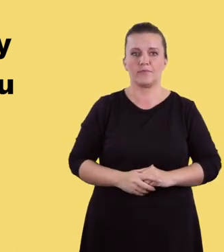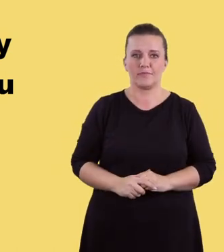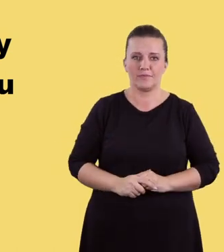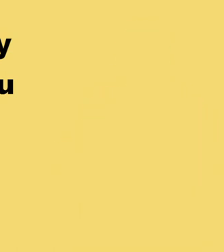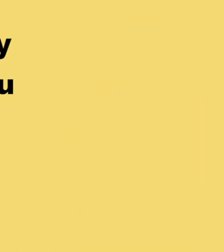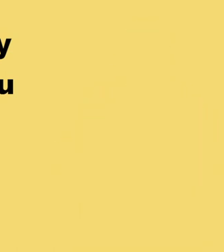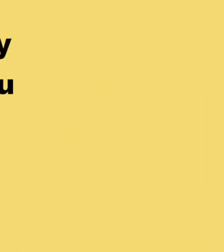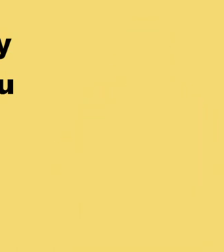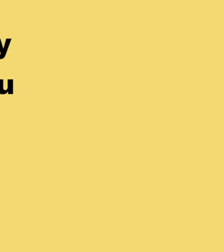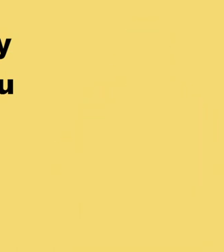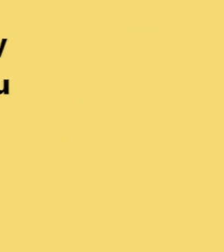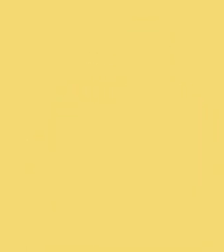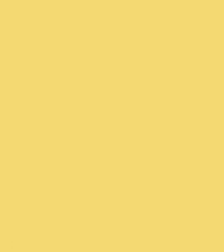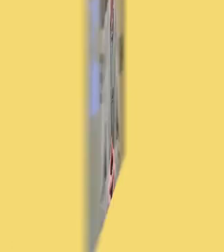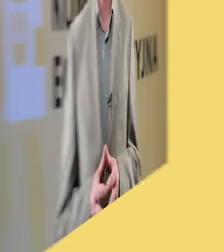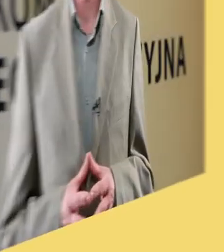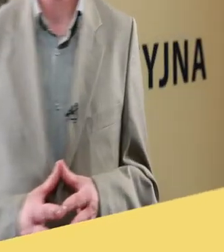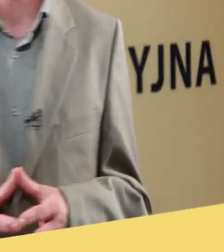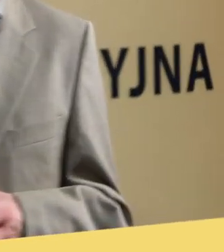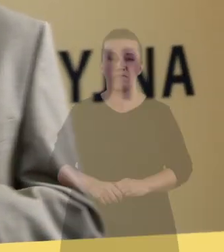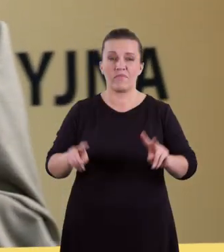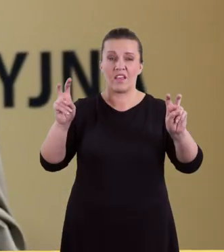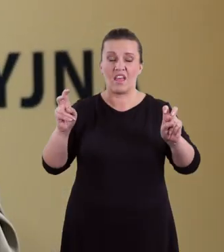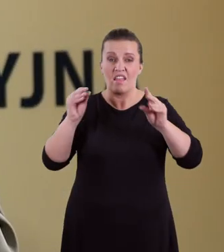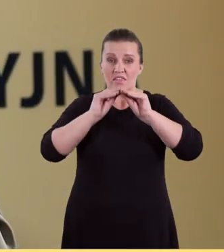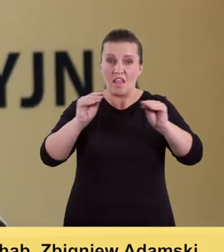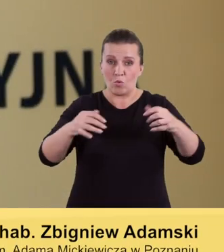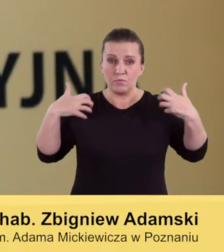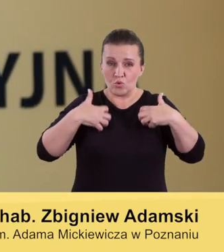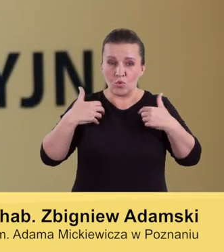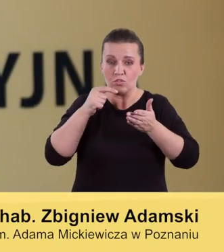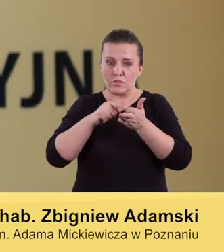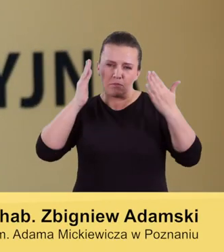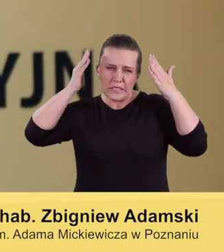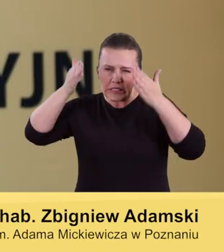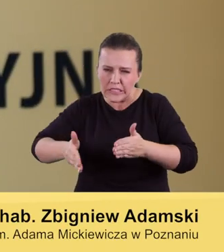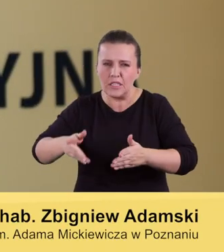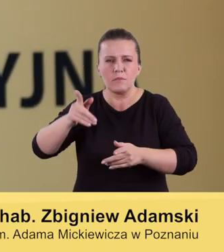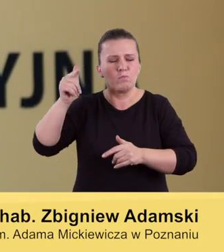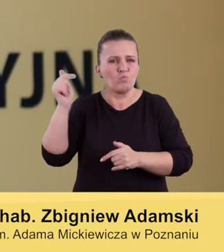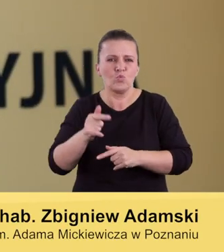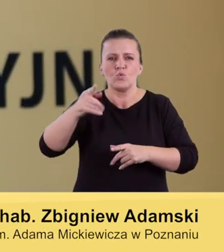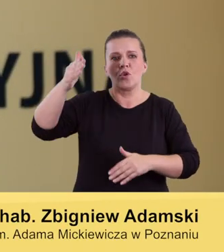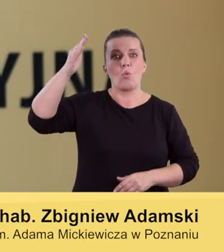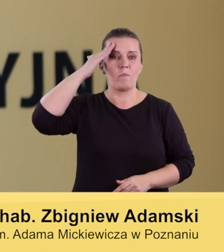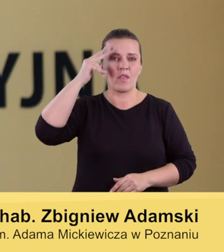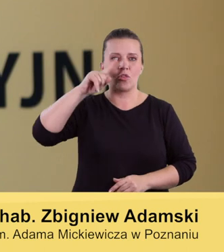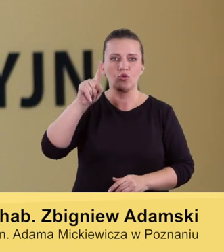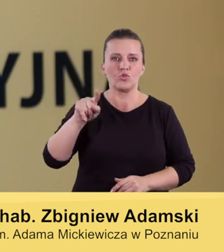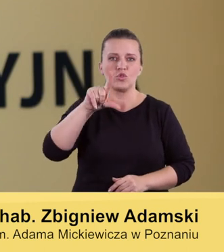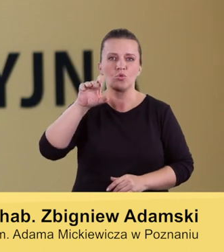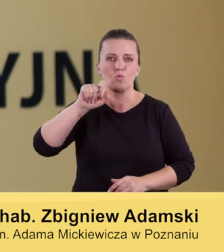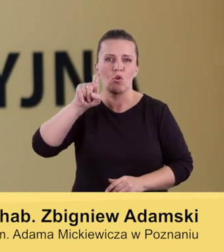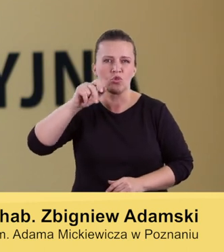zdobywanej przez ucznia w szkole. W naukach przyrodniczych największy nacisk będzie położony na tzw. umiejętności złożone,